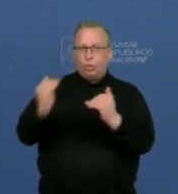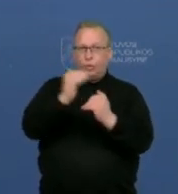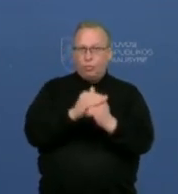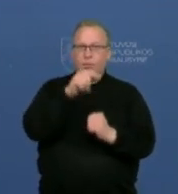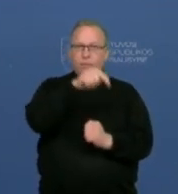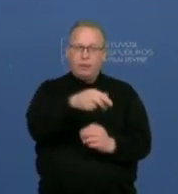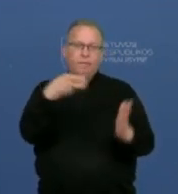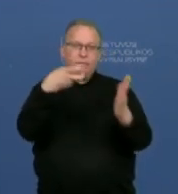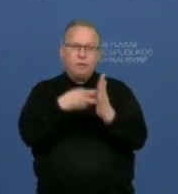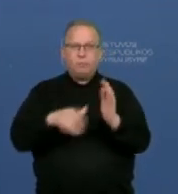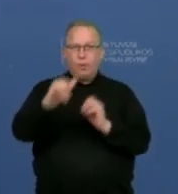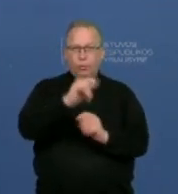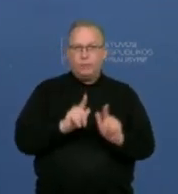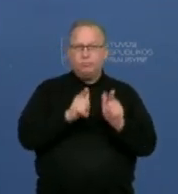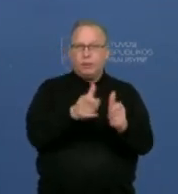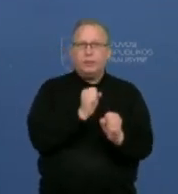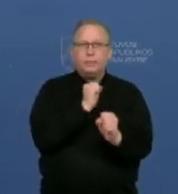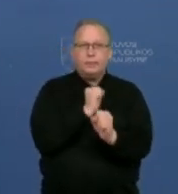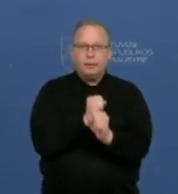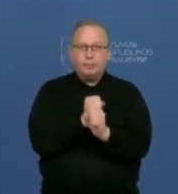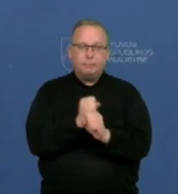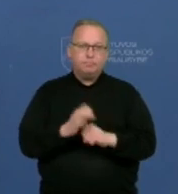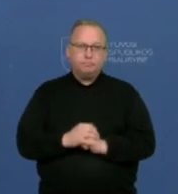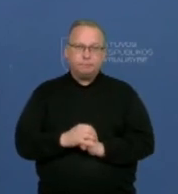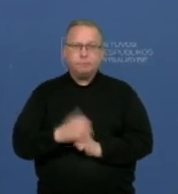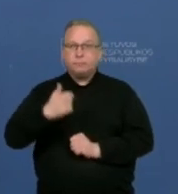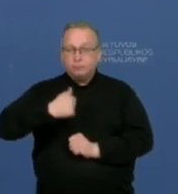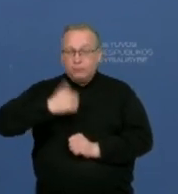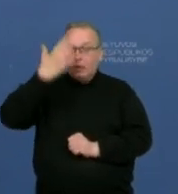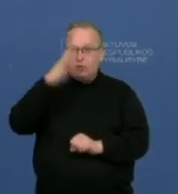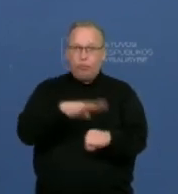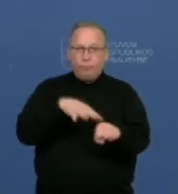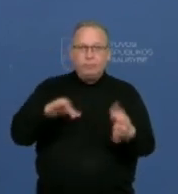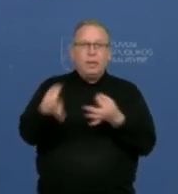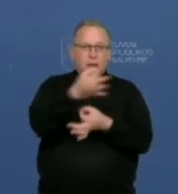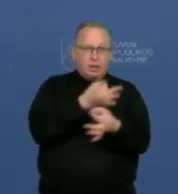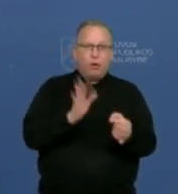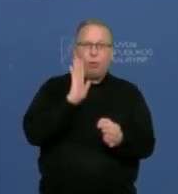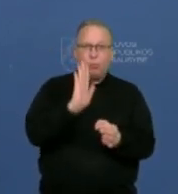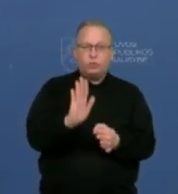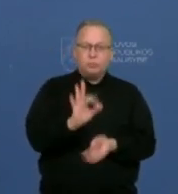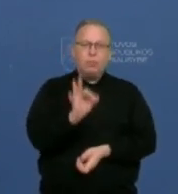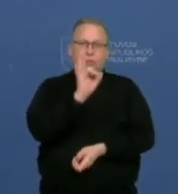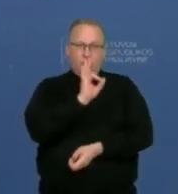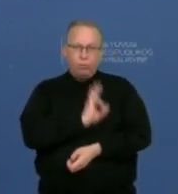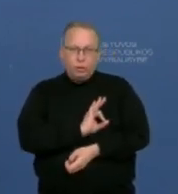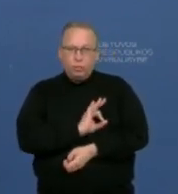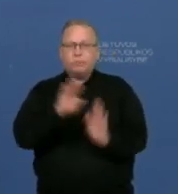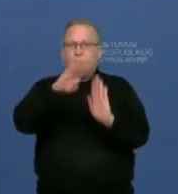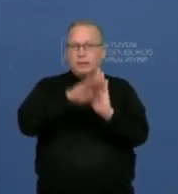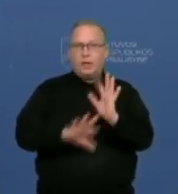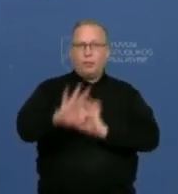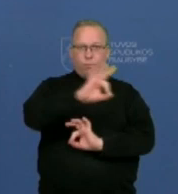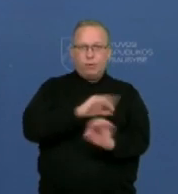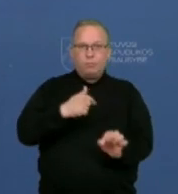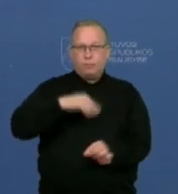jį priklauso paskui statusą įmonės, kurioje jis dirba. Tai aš tikiuosi, kad parlamente diskusijos bus, bet jis bus konstruktyvas ir įstatymo